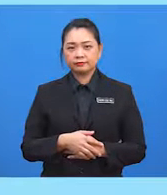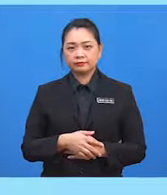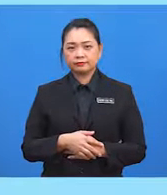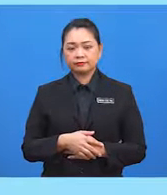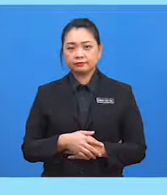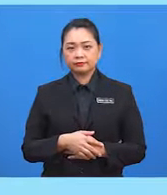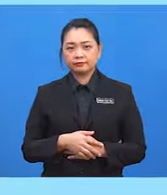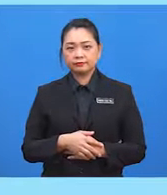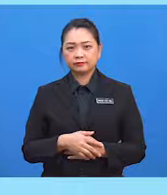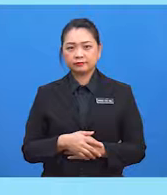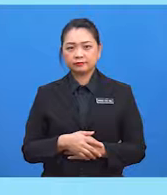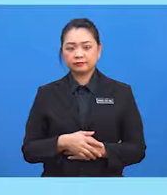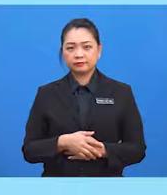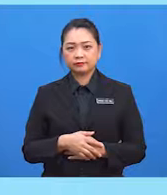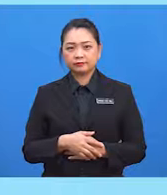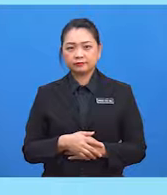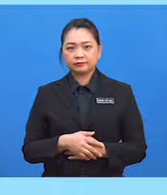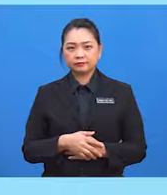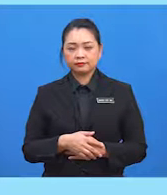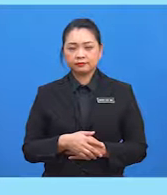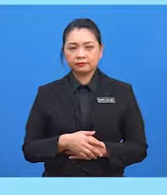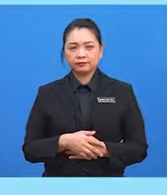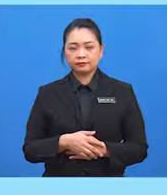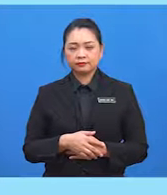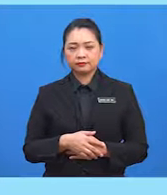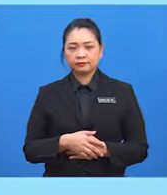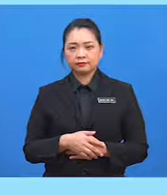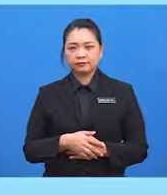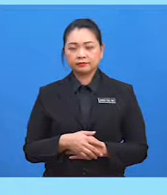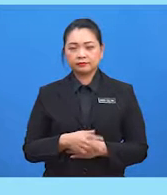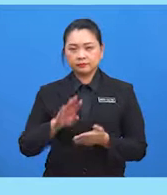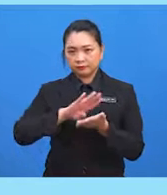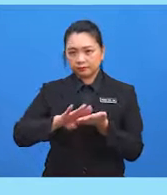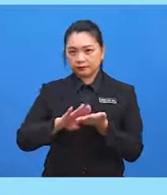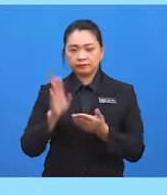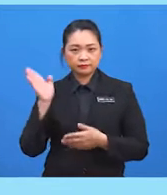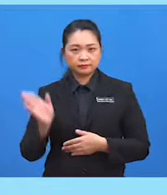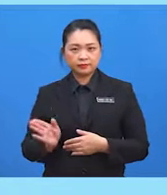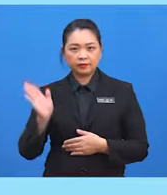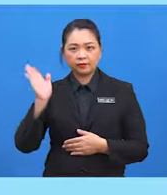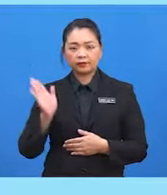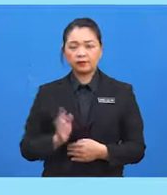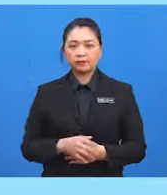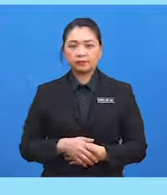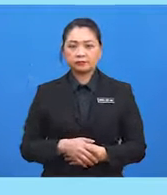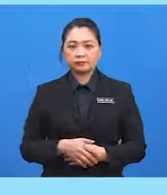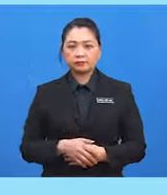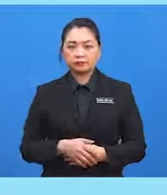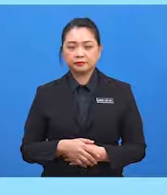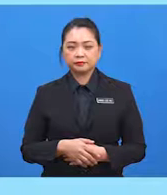menjadi 3 darab 2 tolak 3 darab punca kuasa 2 3.